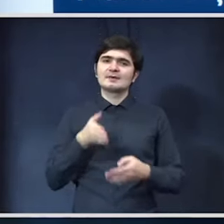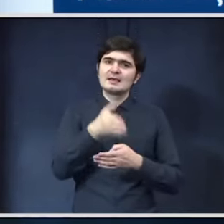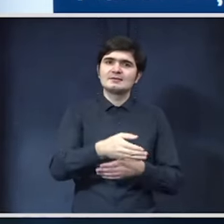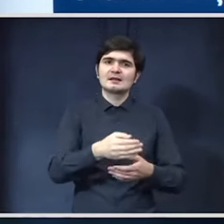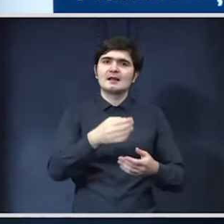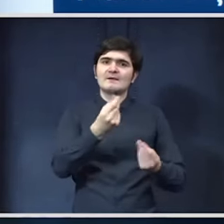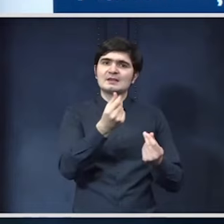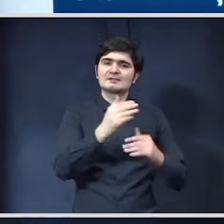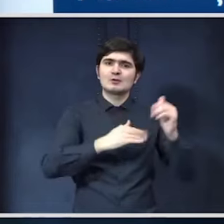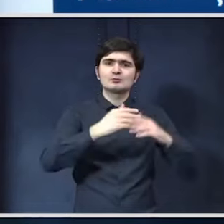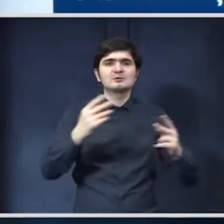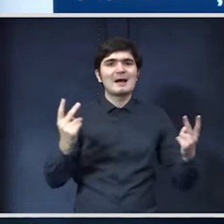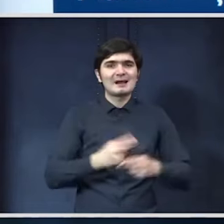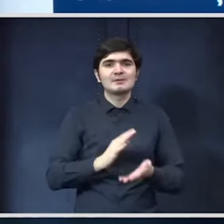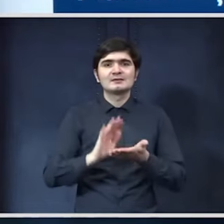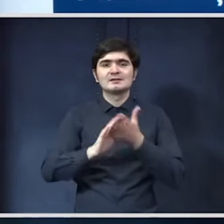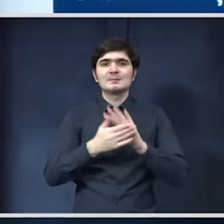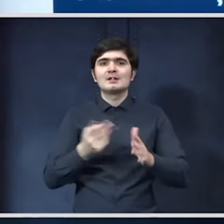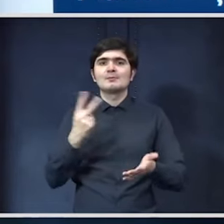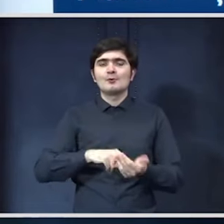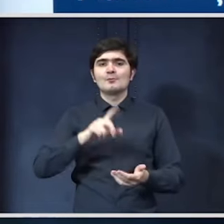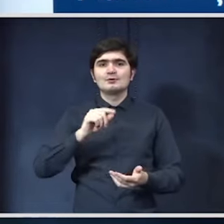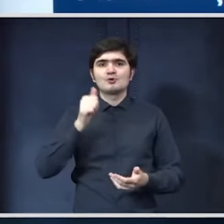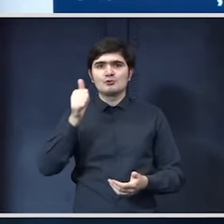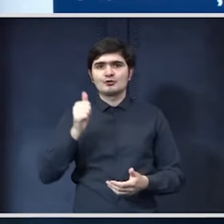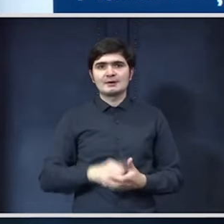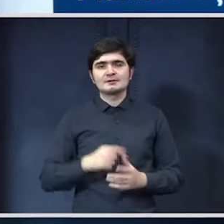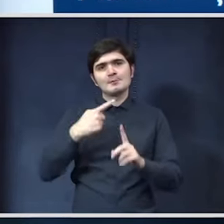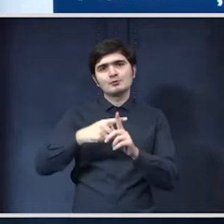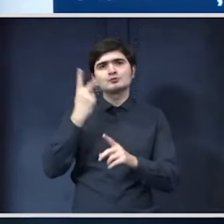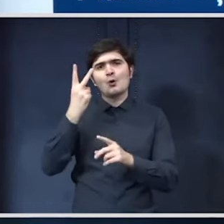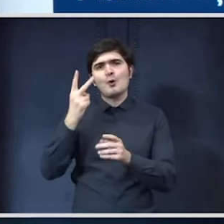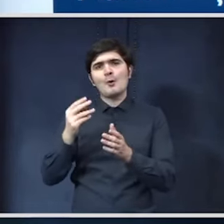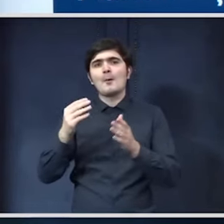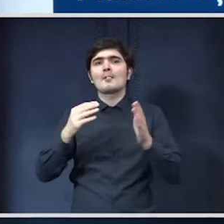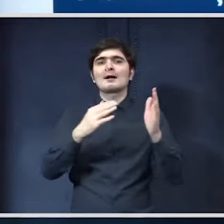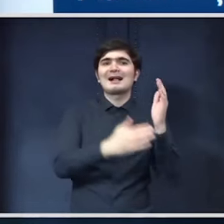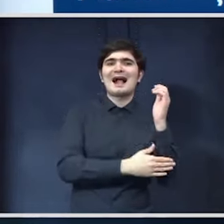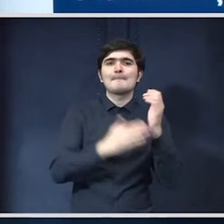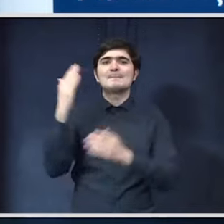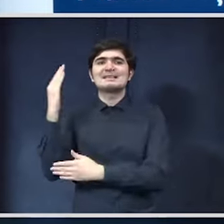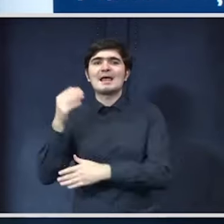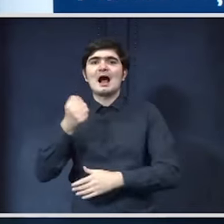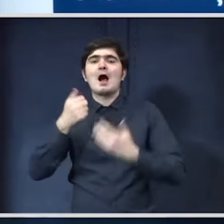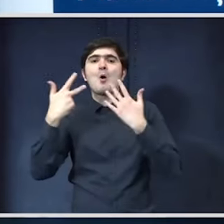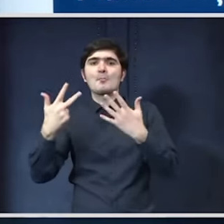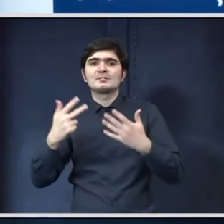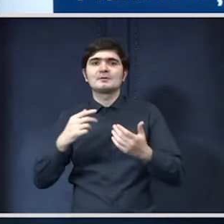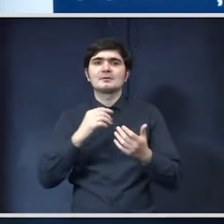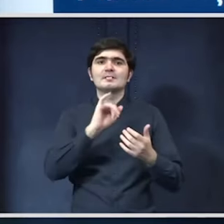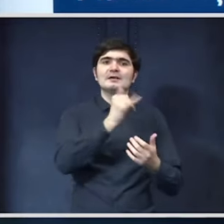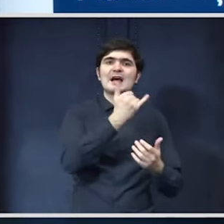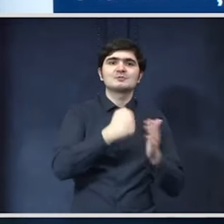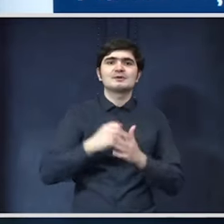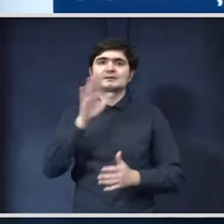construcție destul de rapid încât să terminăm în 2026 plus două capete din A8 care leagă Iași de Transilvania Mulțumesc